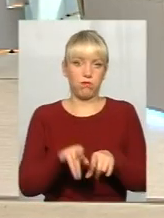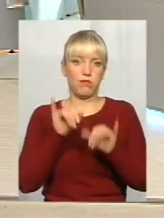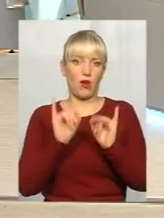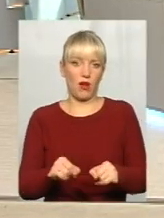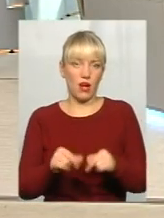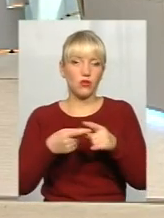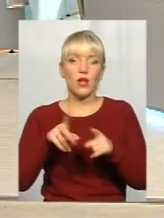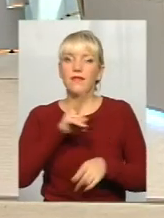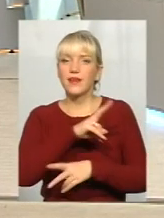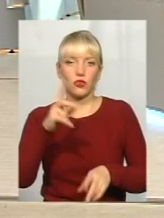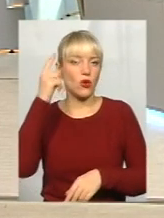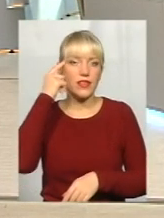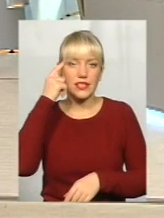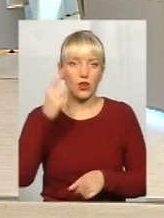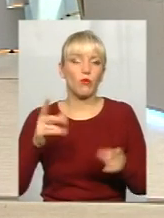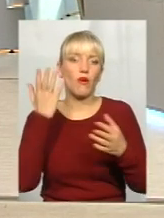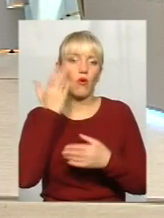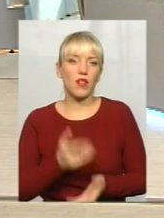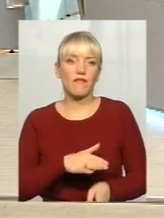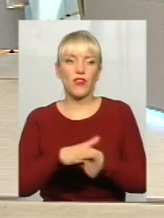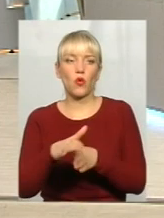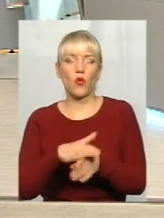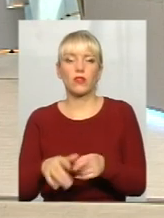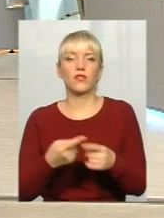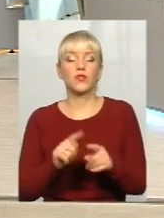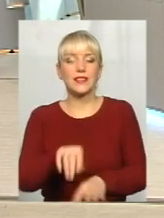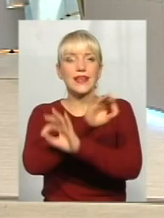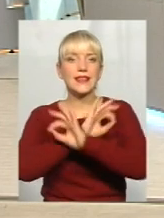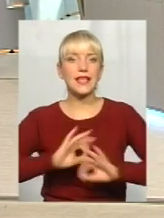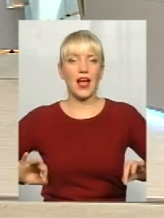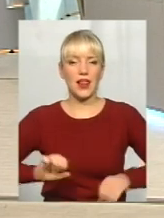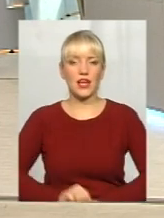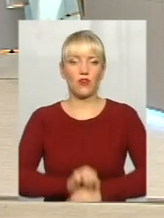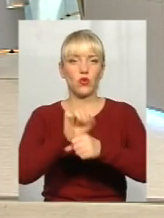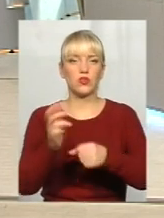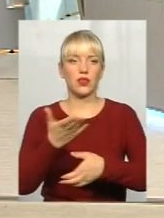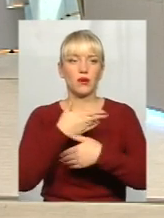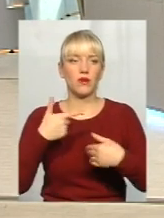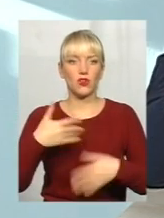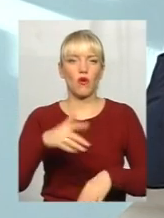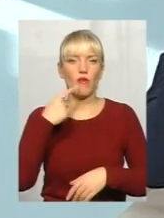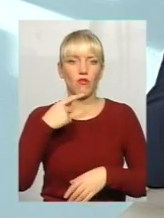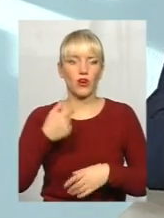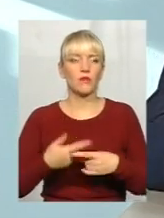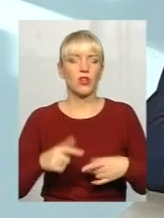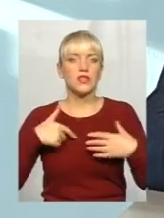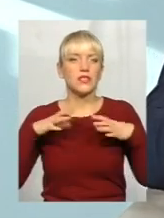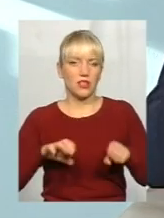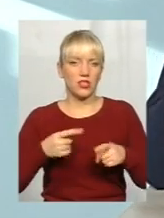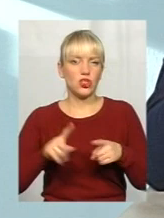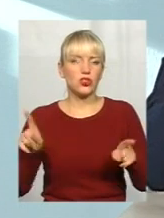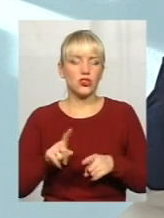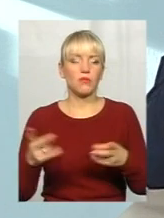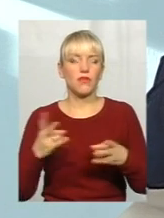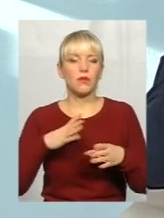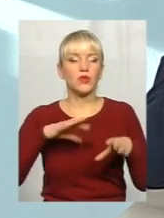ніхто не задумувався, коли виконували оці ідеали революції, про які ми сьогодні говоримо, які вже узкому набили, що має бути